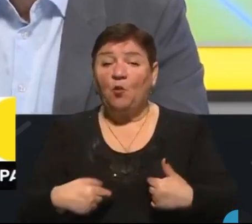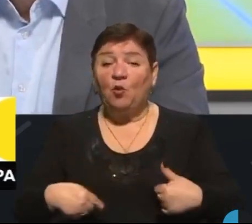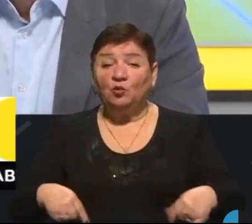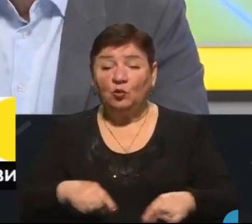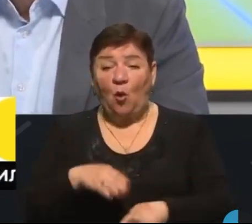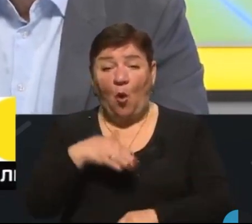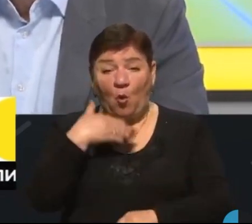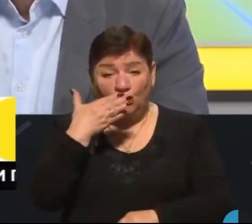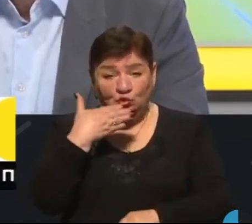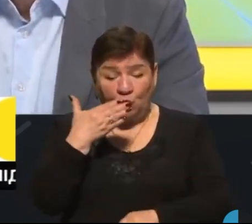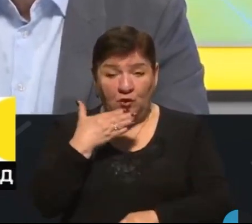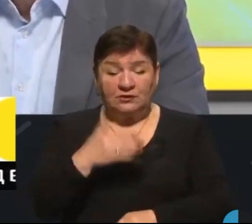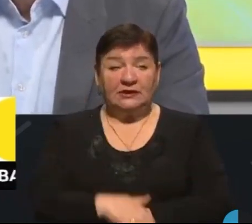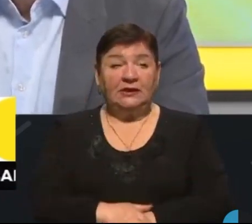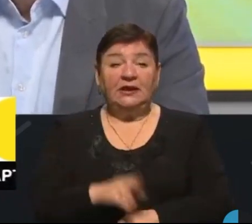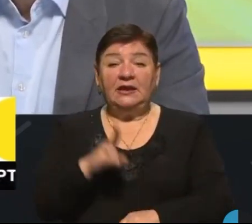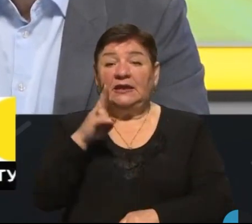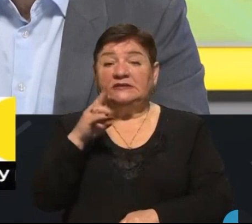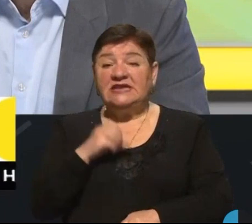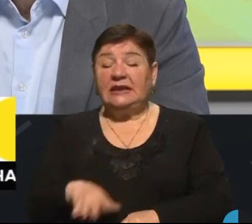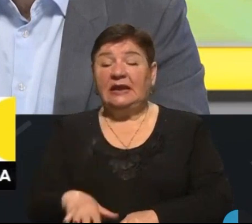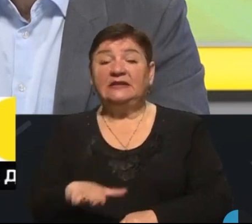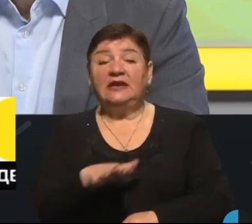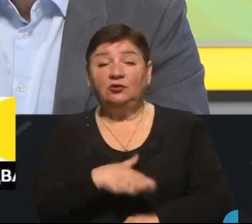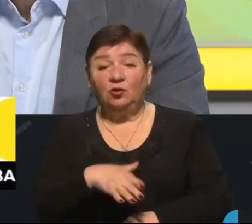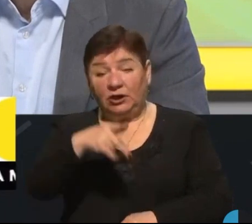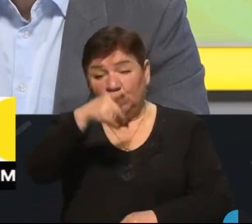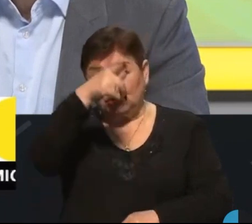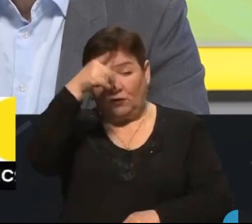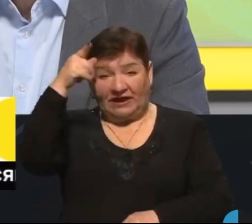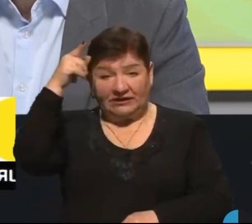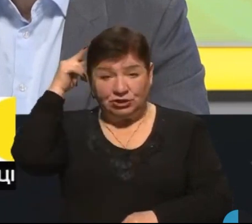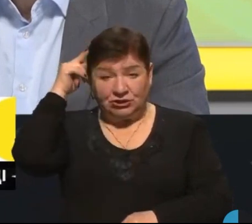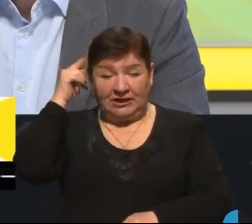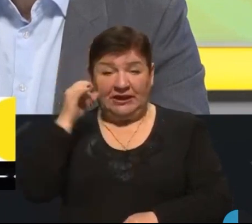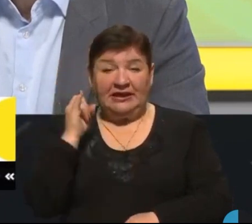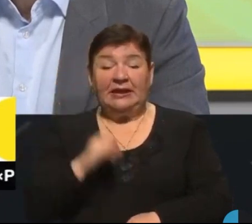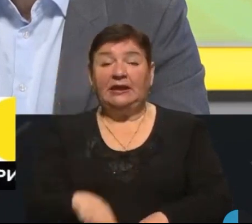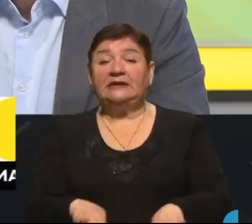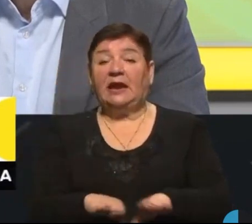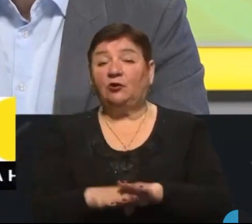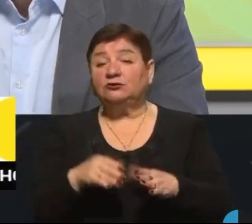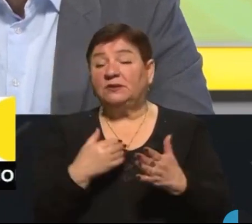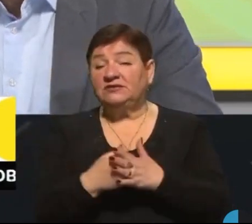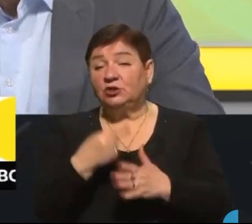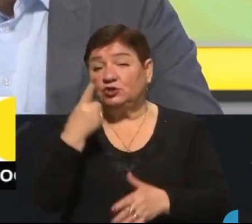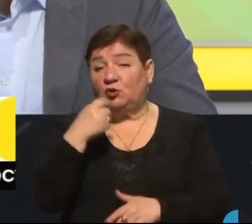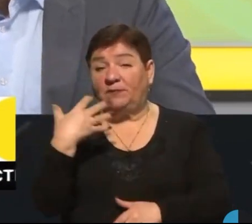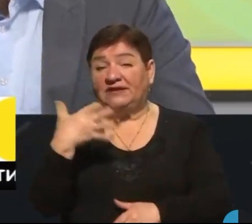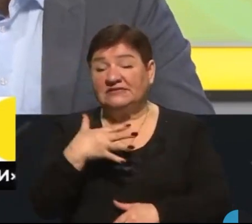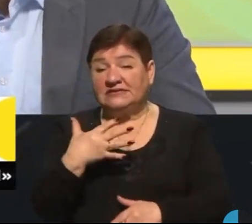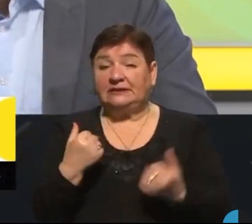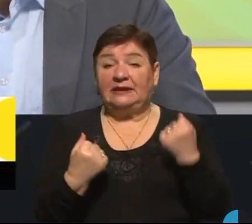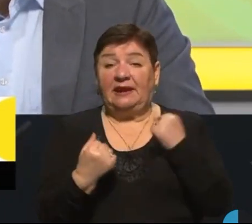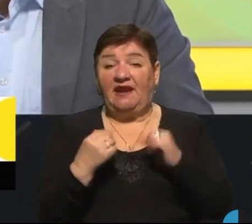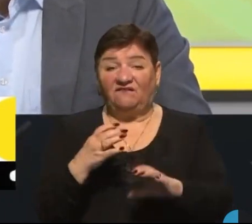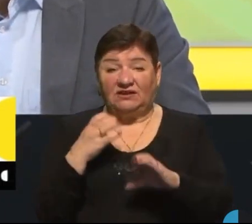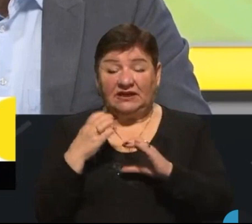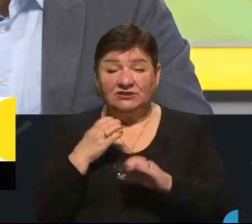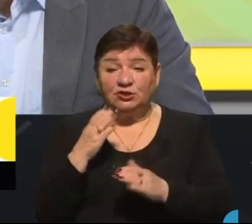Ужгород, це на території Словаччини. І також близько 150 вантажівок